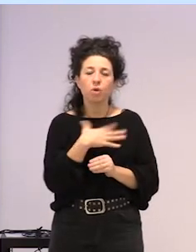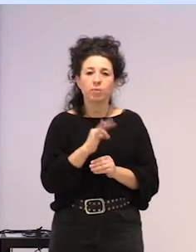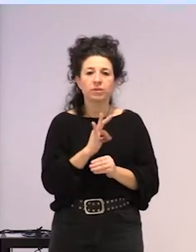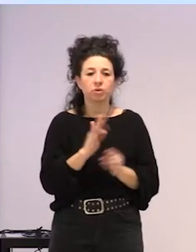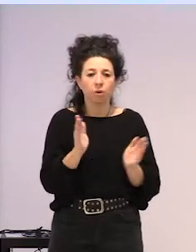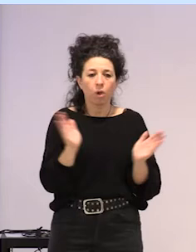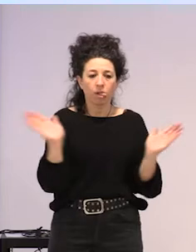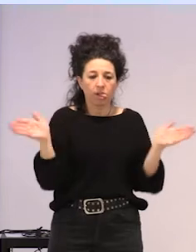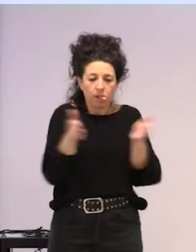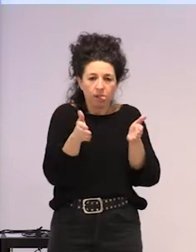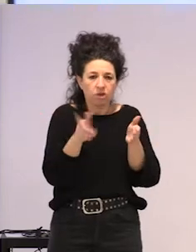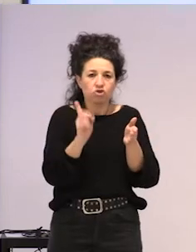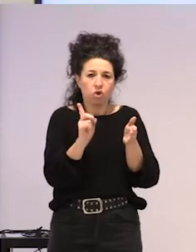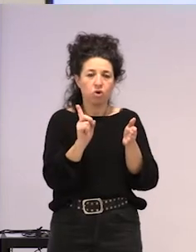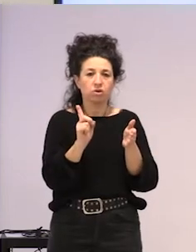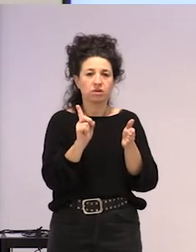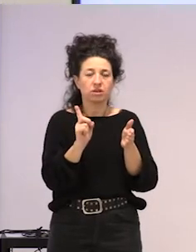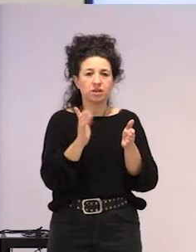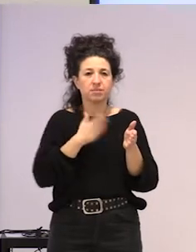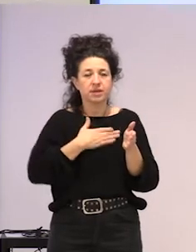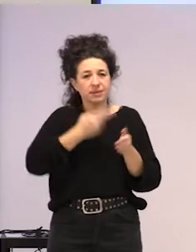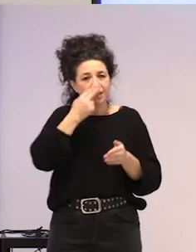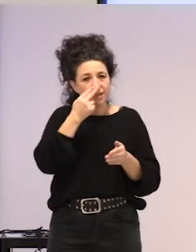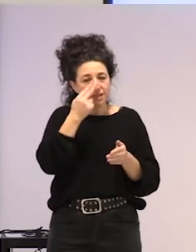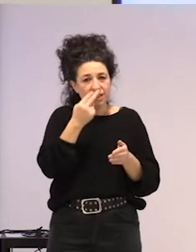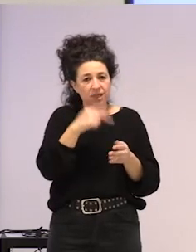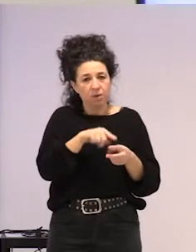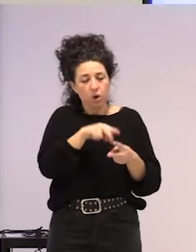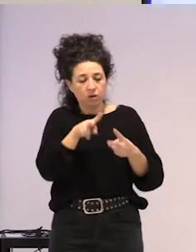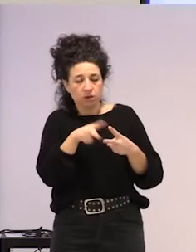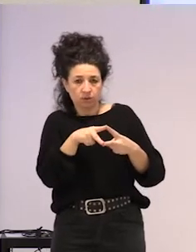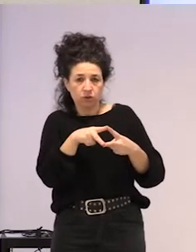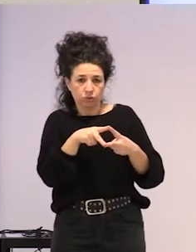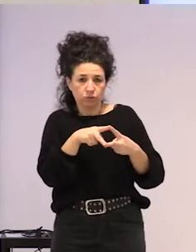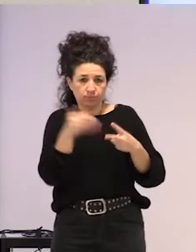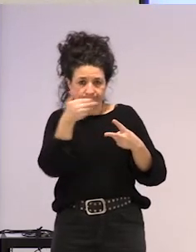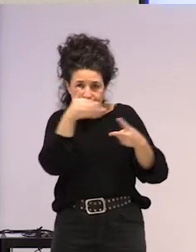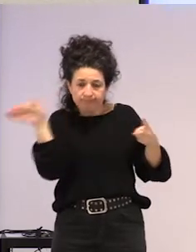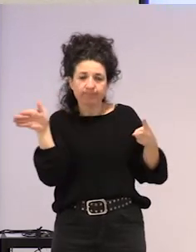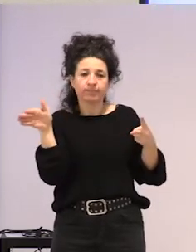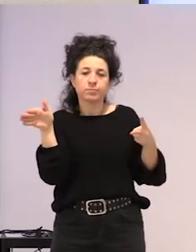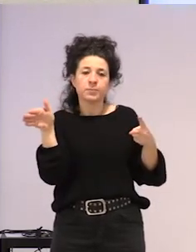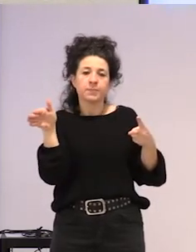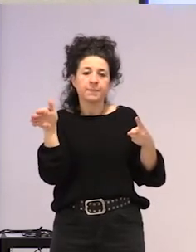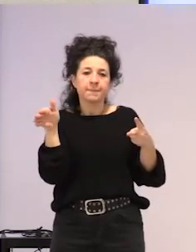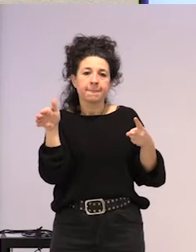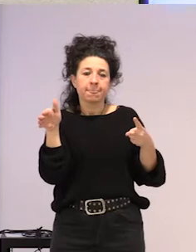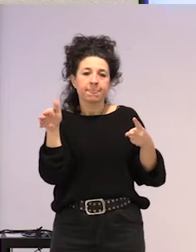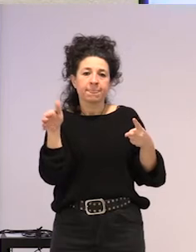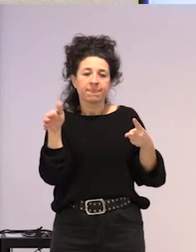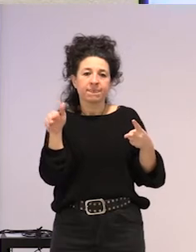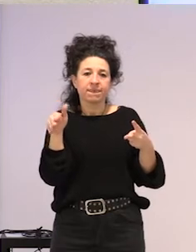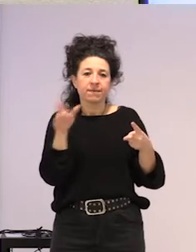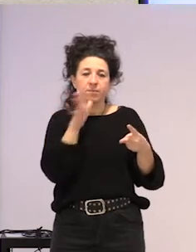murritzago hori kontutan hartzen dugu, nire interesgarria irugitzen zaitu, abiak, agintzat hartzea, zegainera, joeran